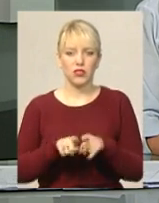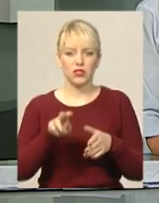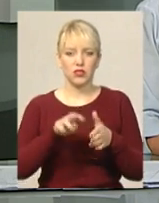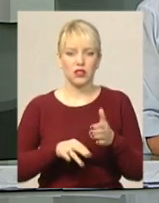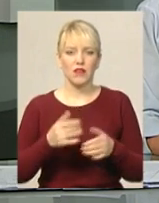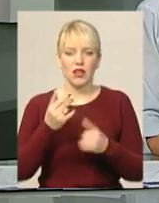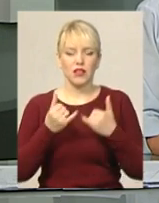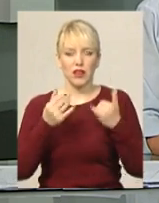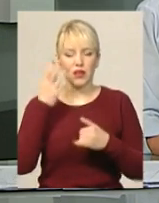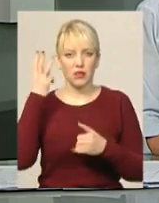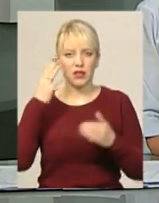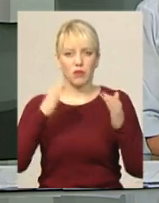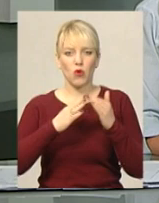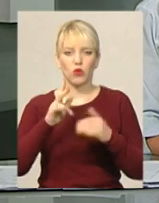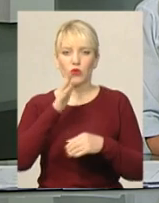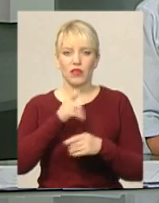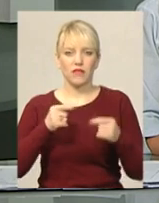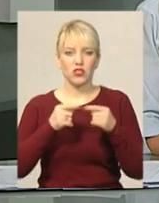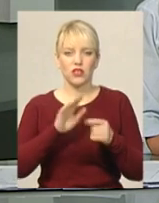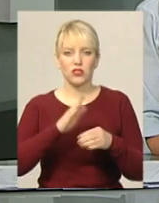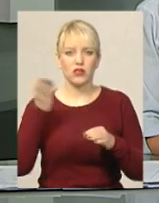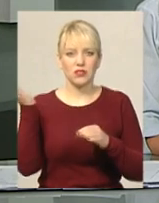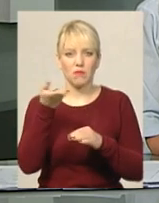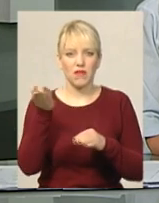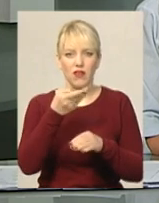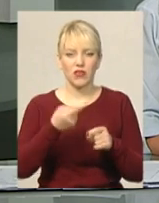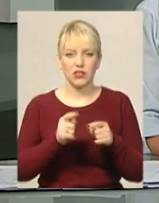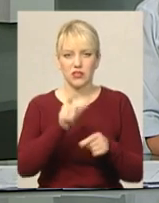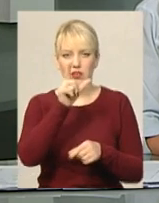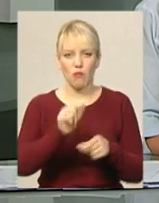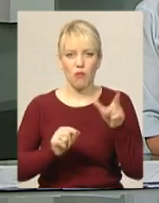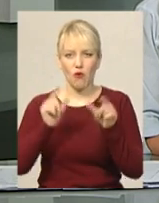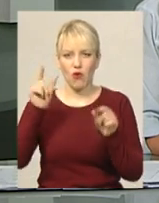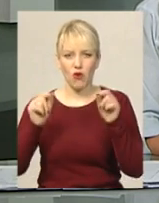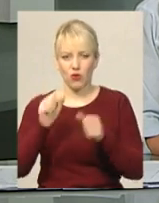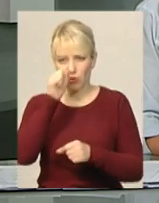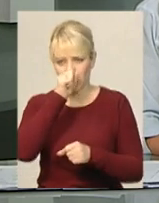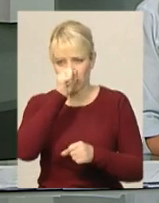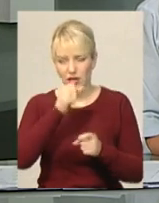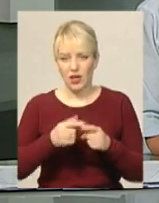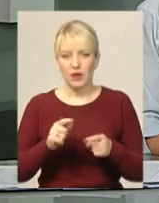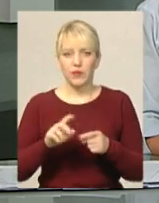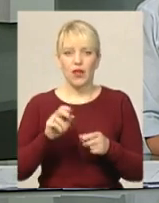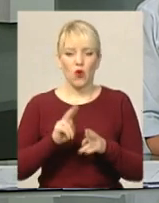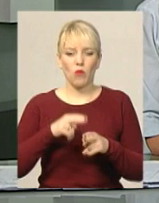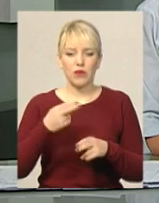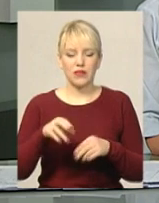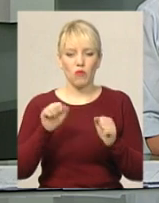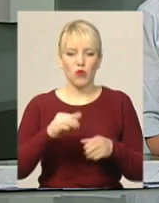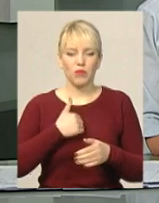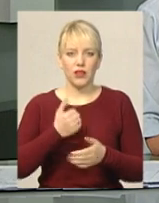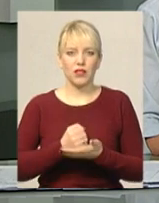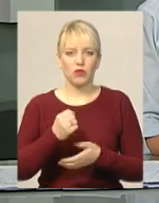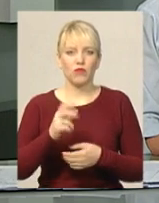які не вчасно збивають бурульки Повідомили в міському управлінні екології та благоустрою. Претендувати на компенсацію можуть і ті, кому